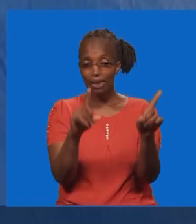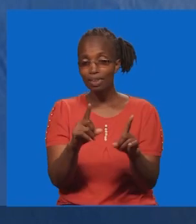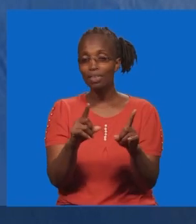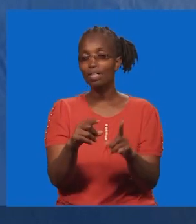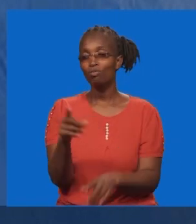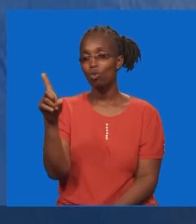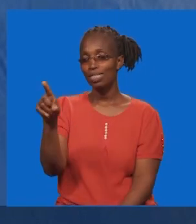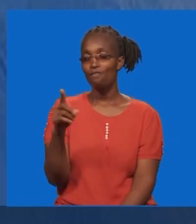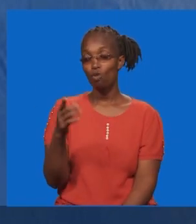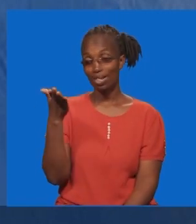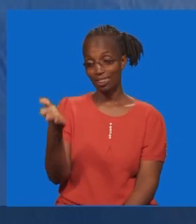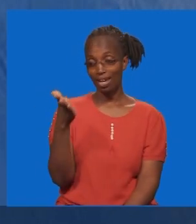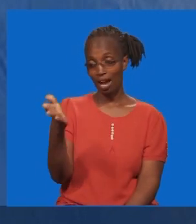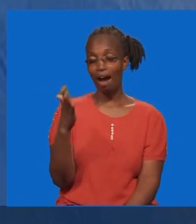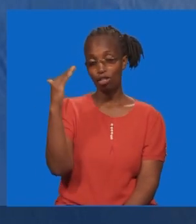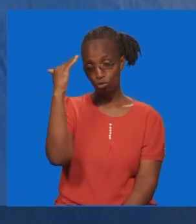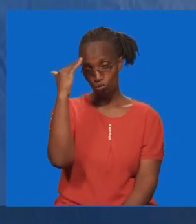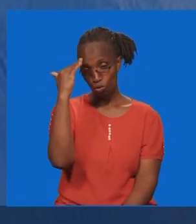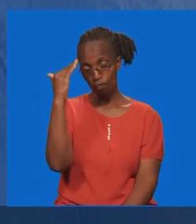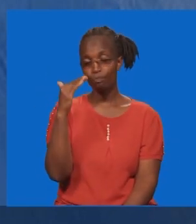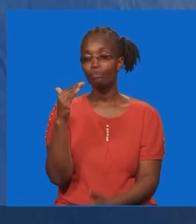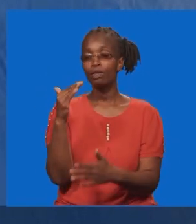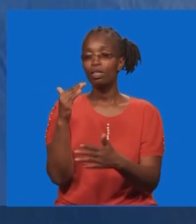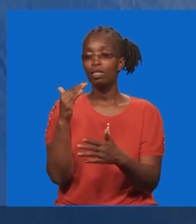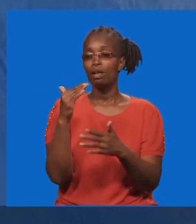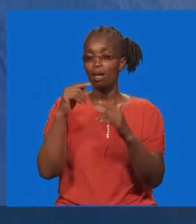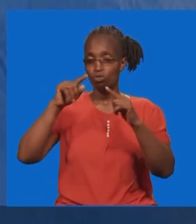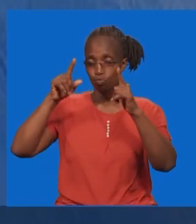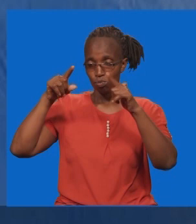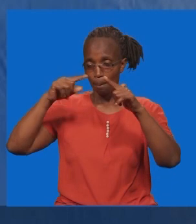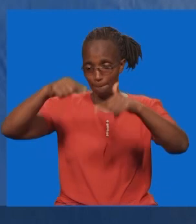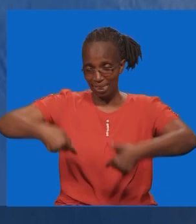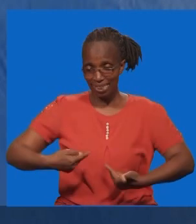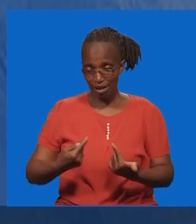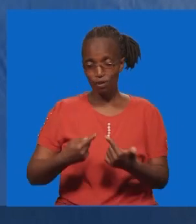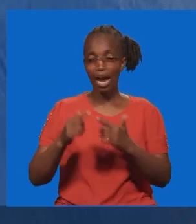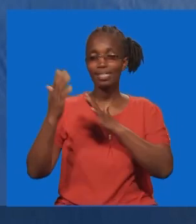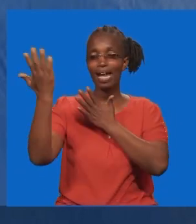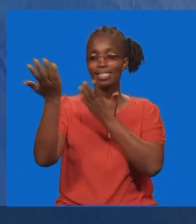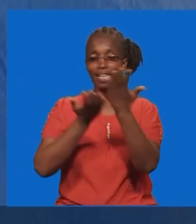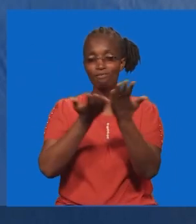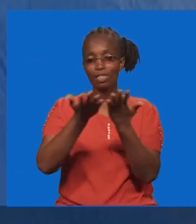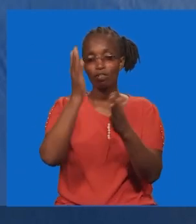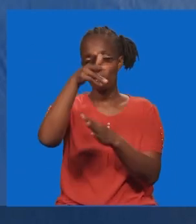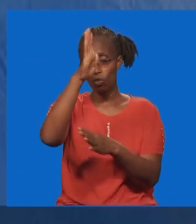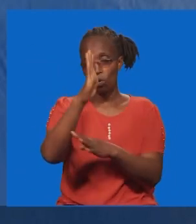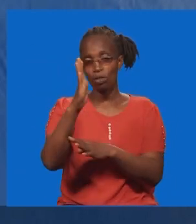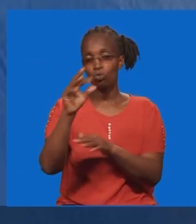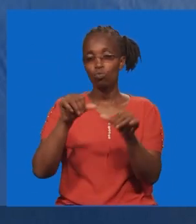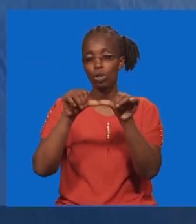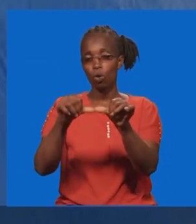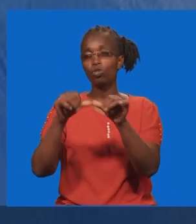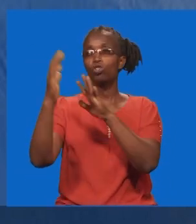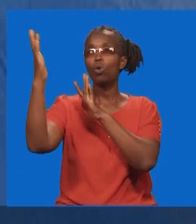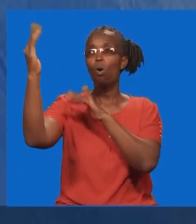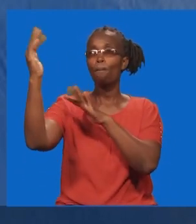kwamba mimi ninajua ya kwamba kama mtumishi wa mungu nimeweka tumaini lake ndani yake wana kwa nini. Kwa maana